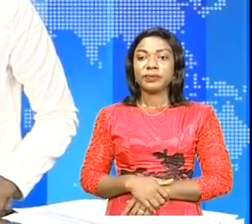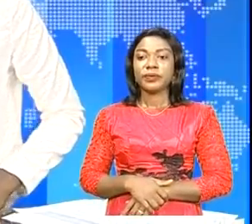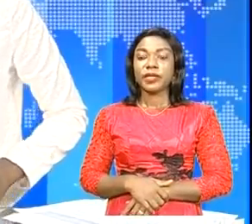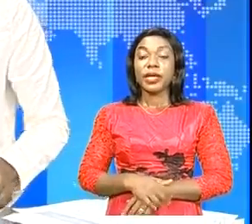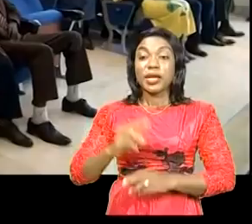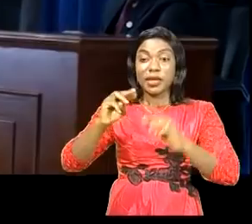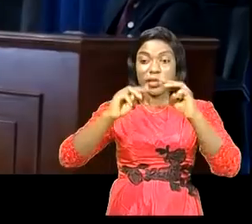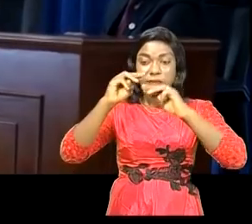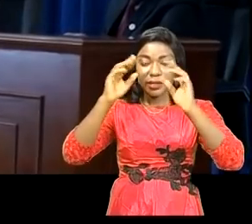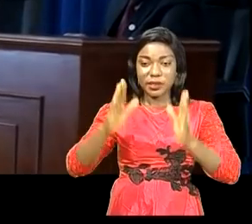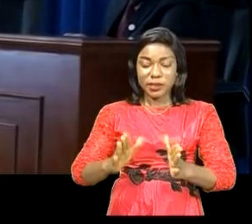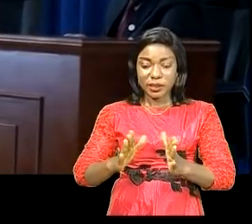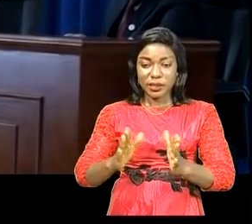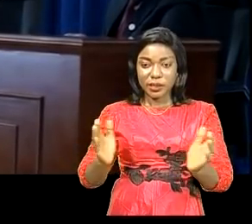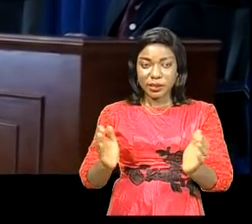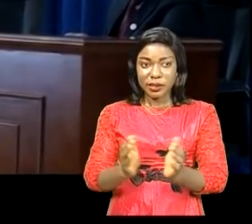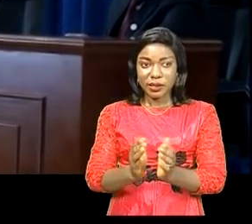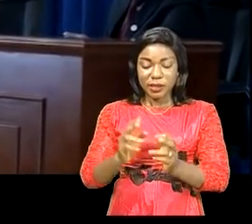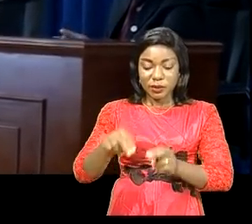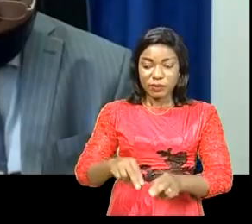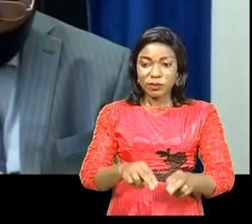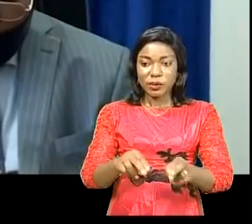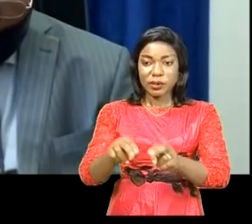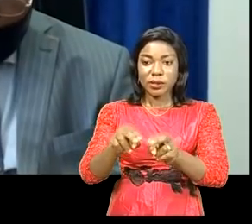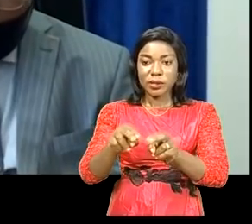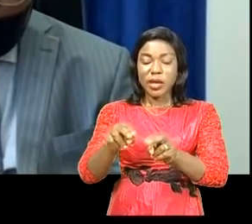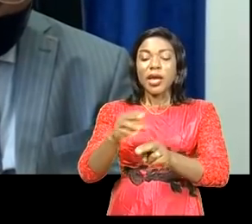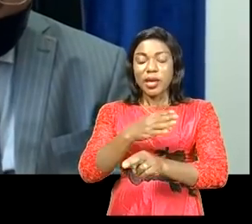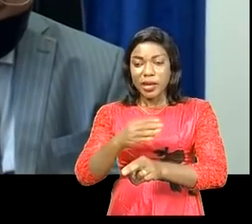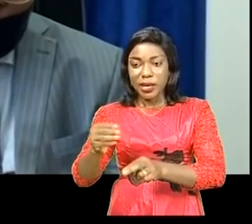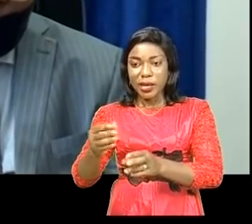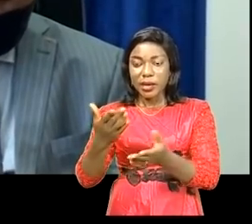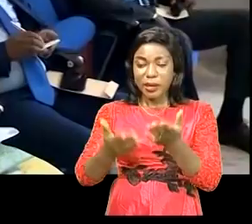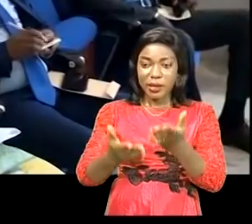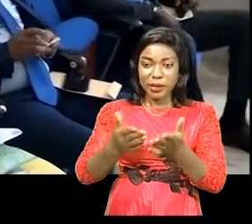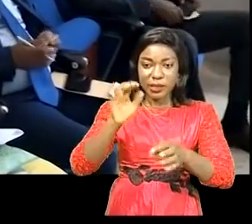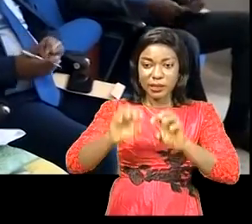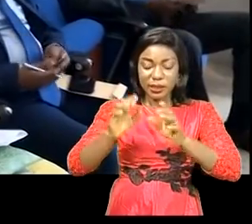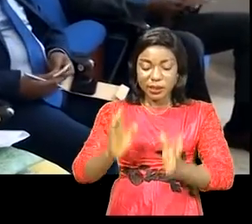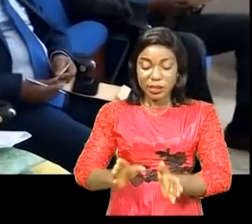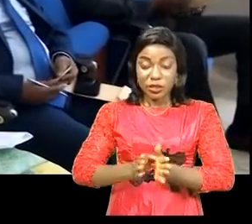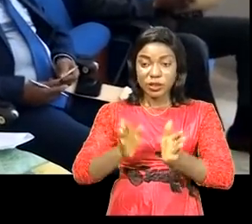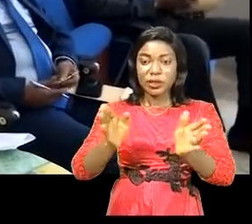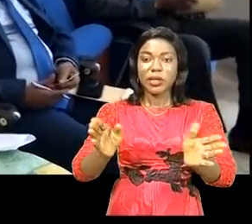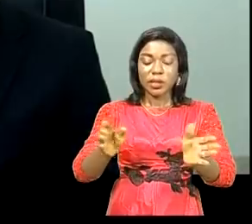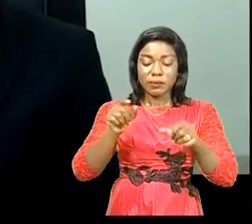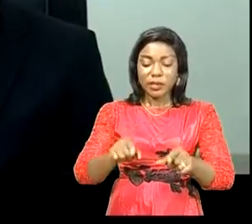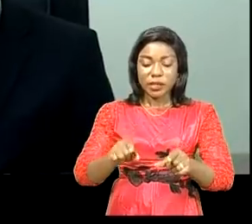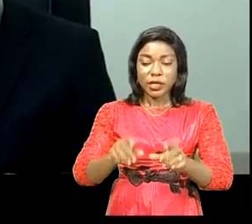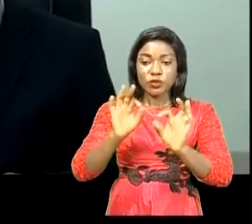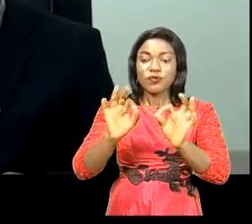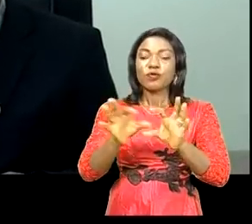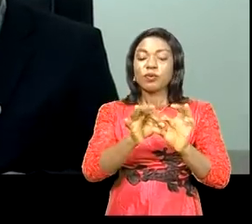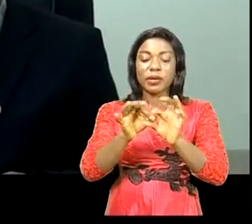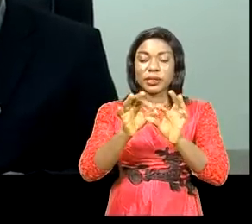ministère des petites et moyennes entreprises et entrepreneuriat à travers son secrétariat général a un nouveau partenaire. Il s